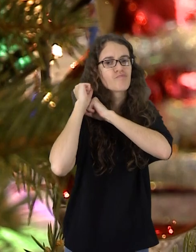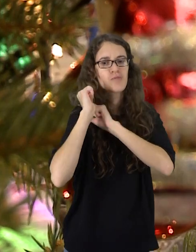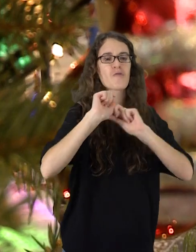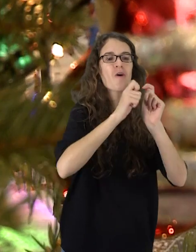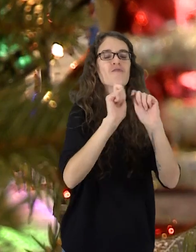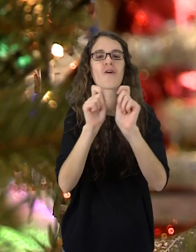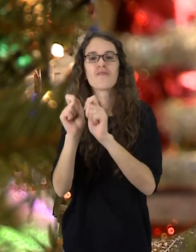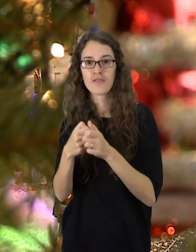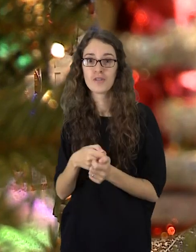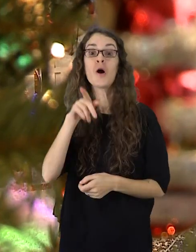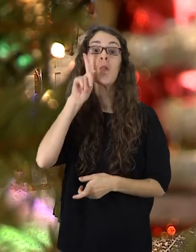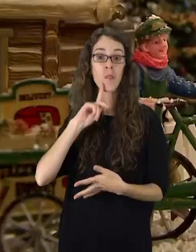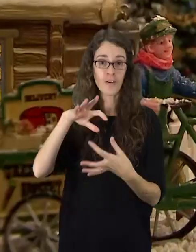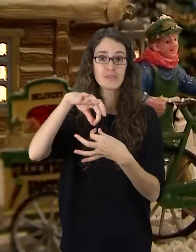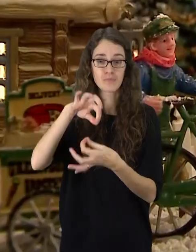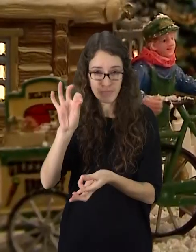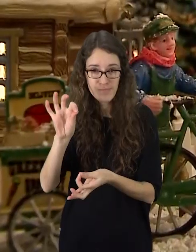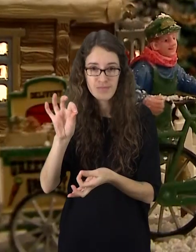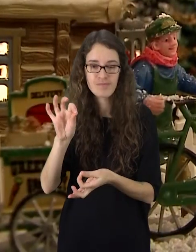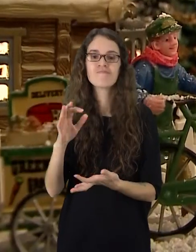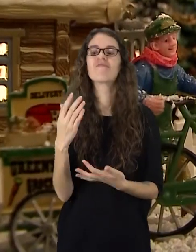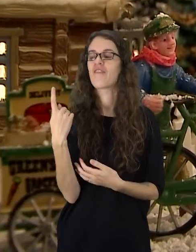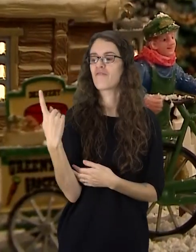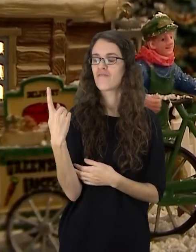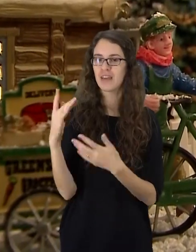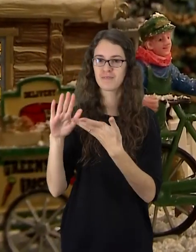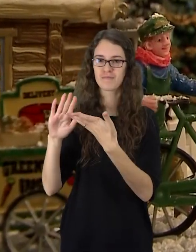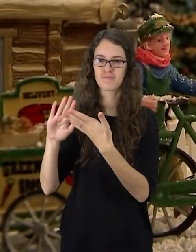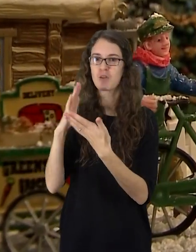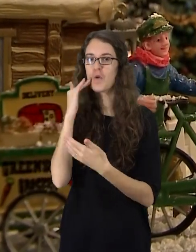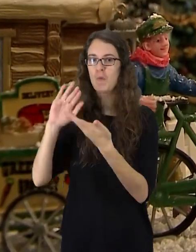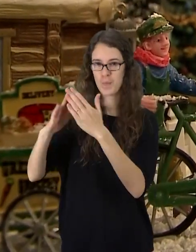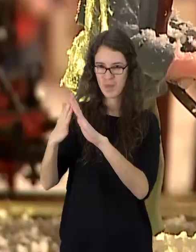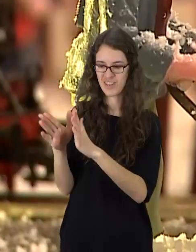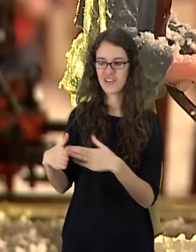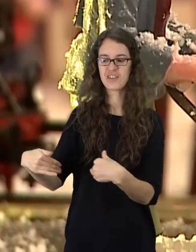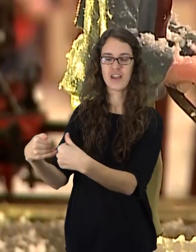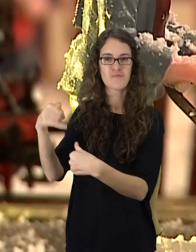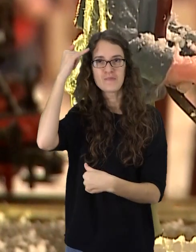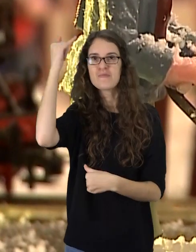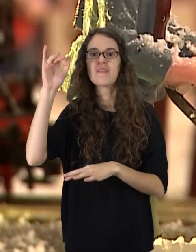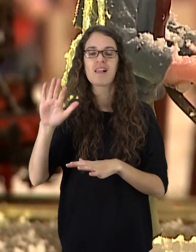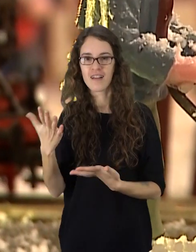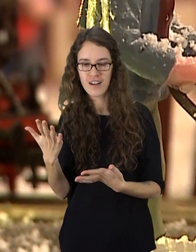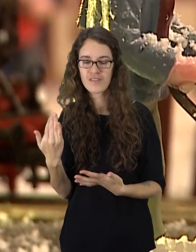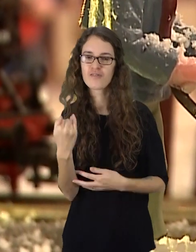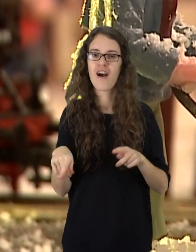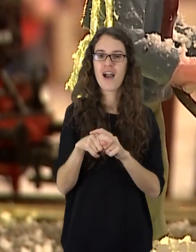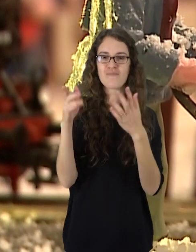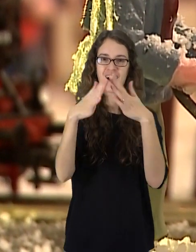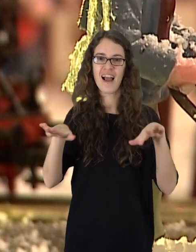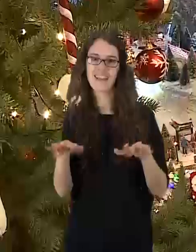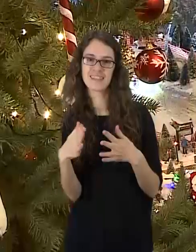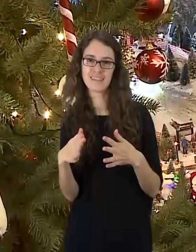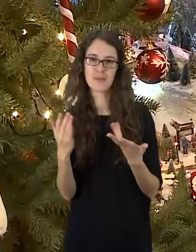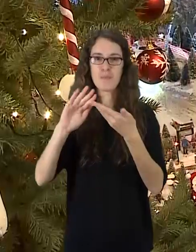daryti, kad šį dėlį tikrai išsipildytų? Vienas šiūliečių šeima šią problemą išsprendė paprastai. Kalėdinė pasaka, o tik sliau kalėdinė